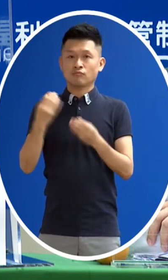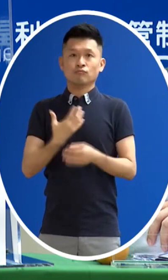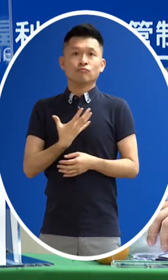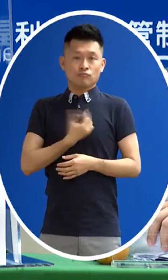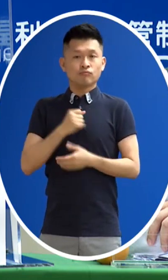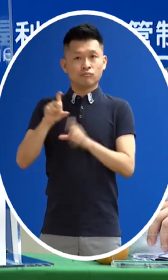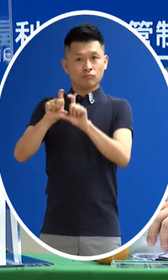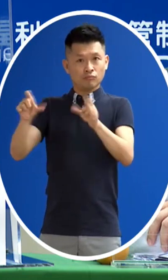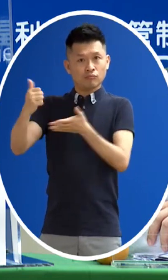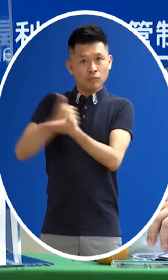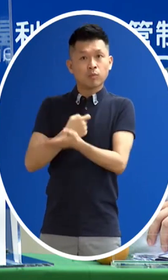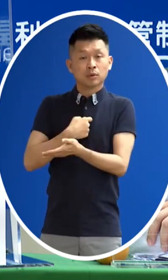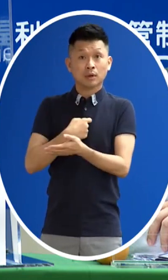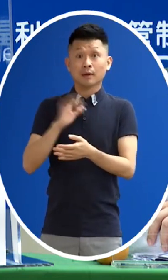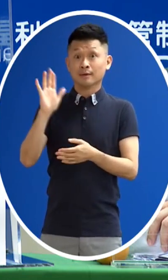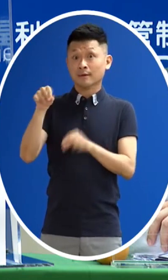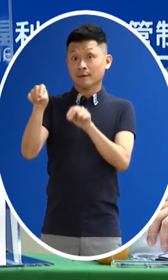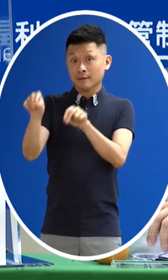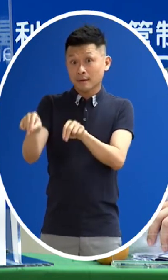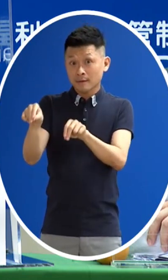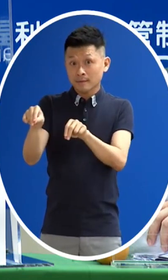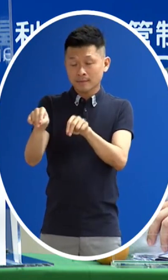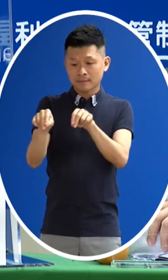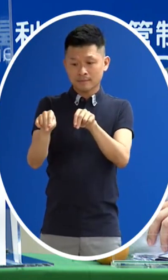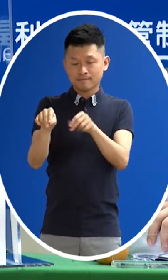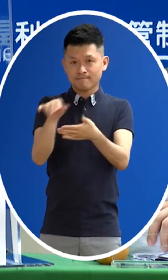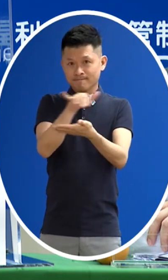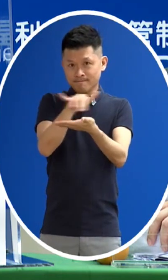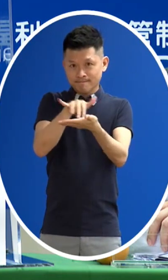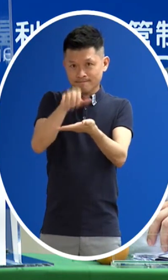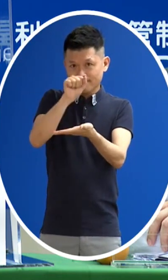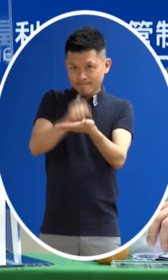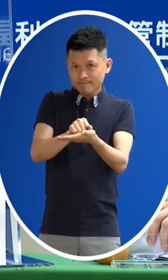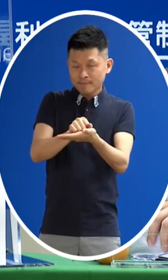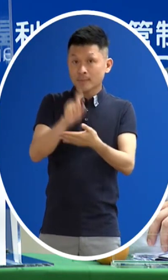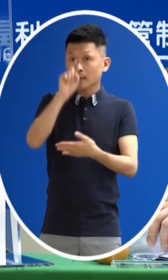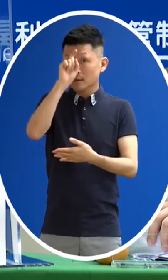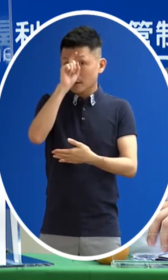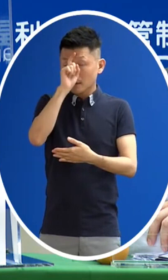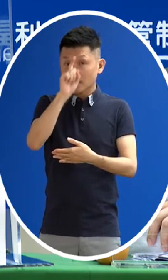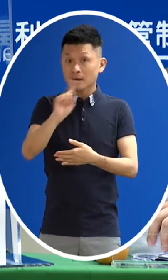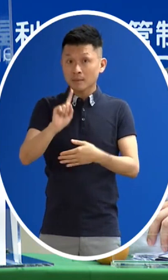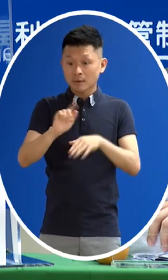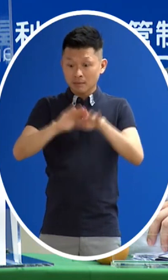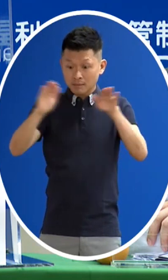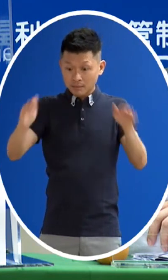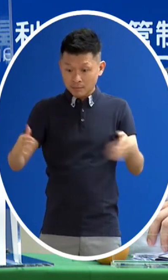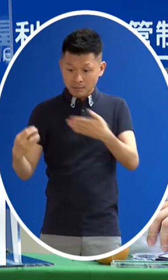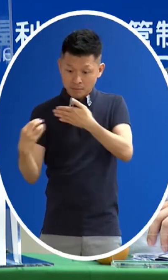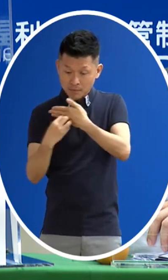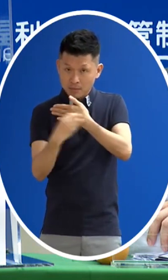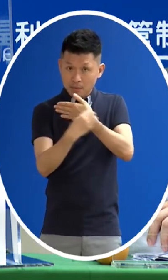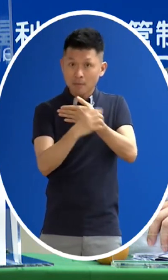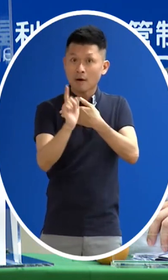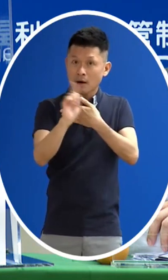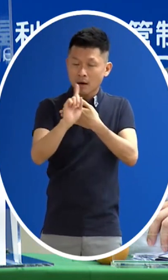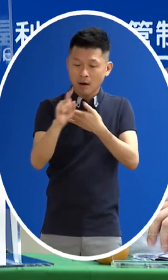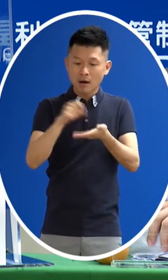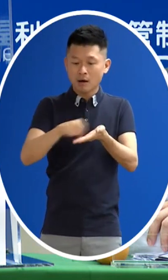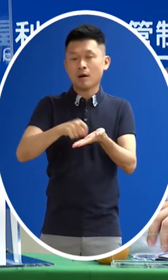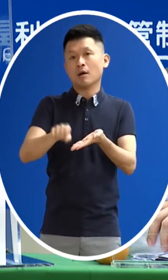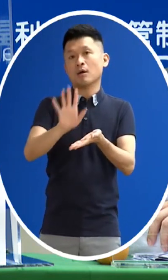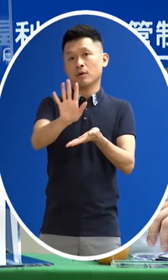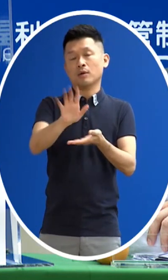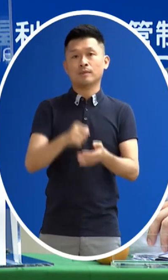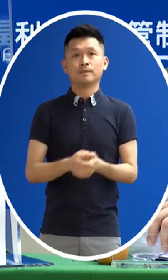但是我們在簽約的時候是有要求就是說 希望這個字樣應該是怎麼樣所以在